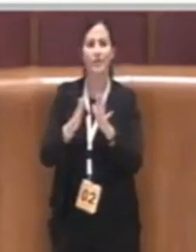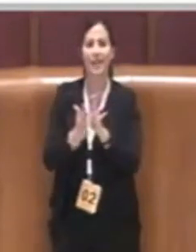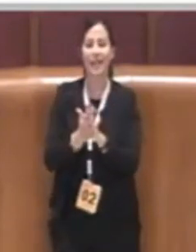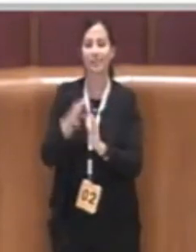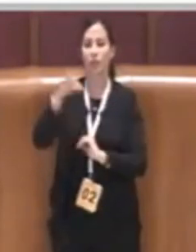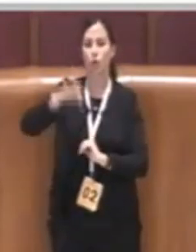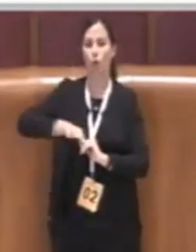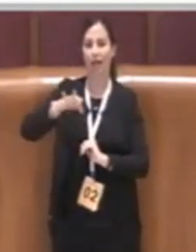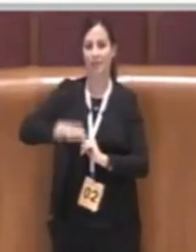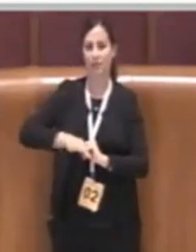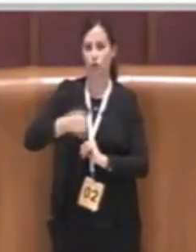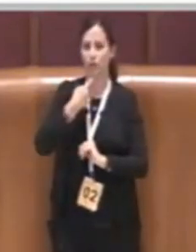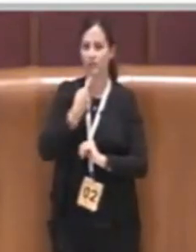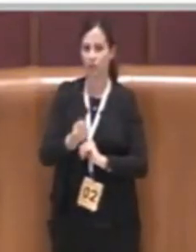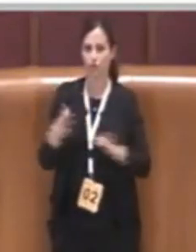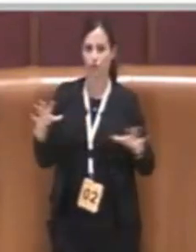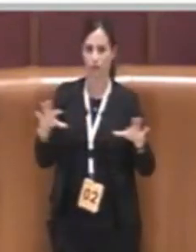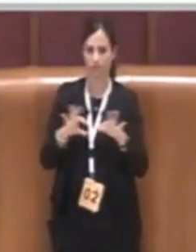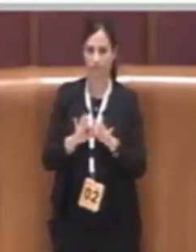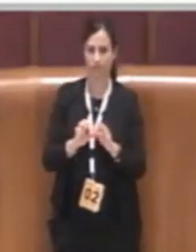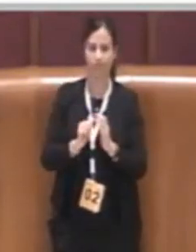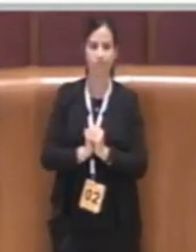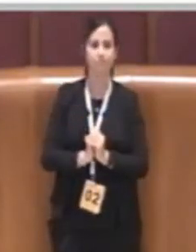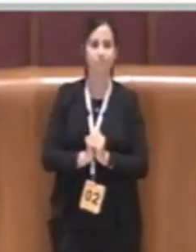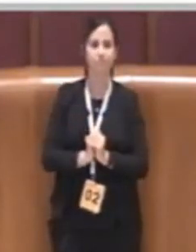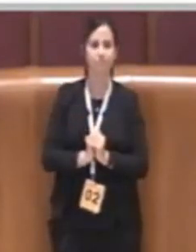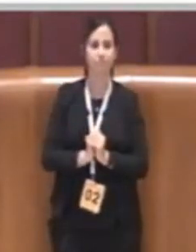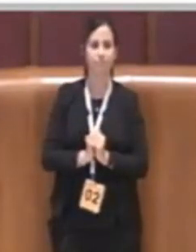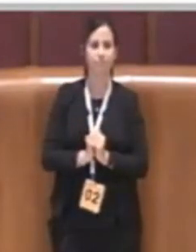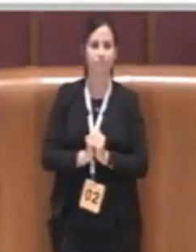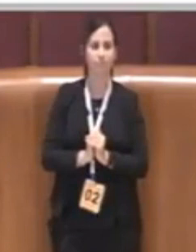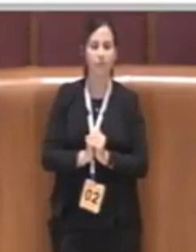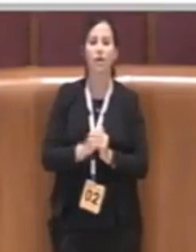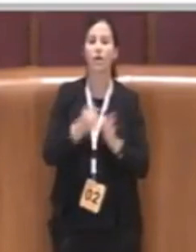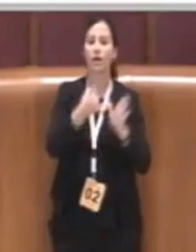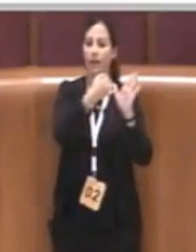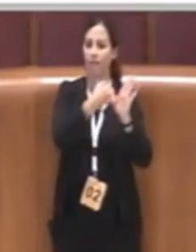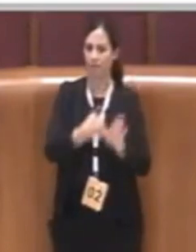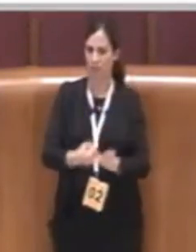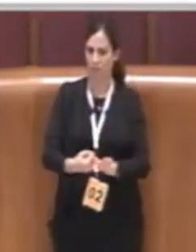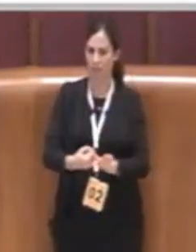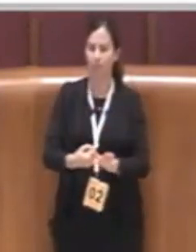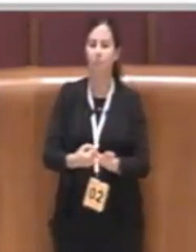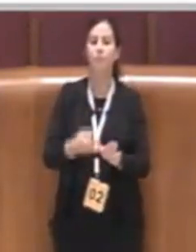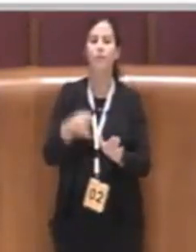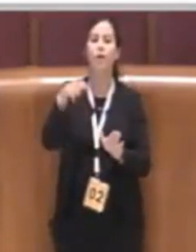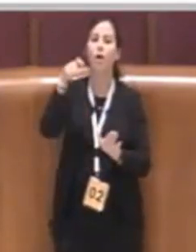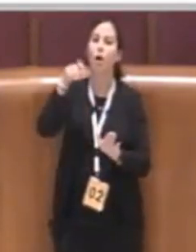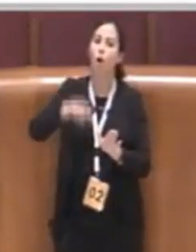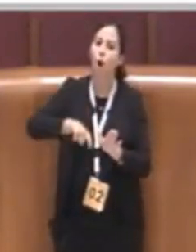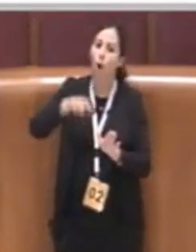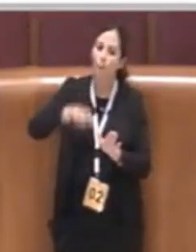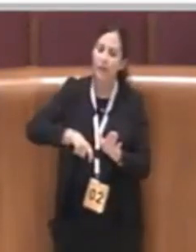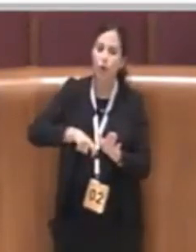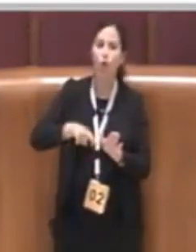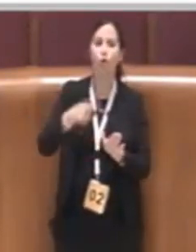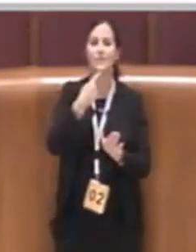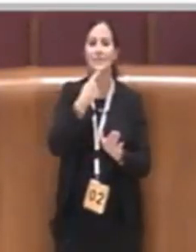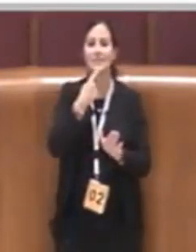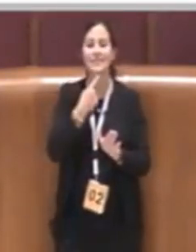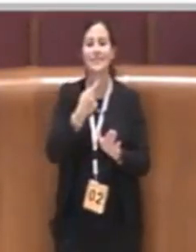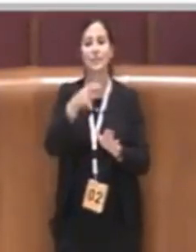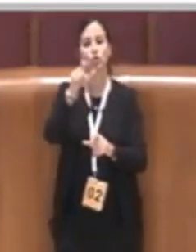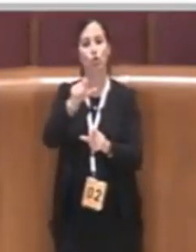alla sommatoria dei contratti di locazione ed infine l'obbligo da parte dei soggetti proponenti di